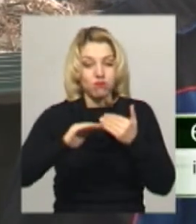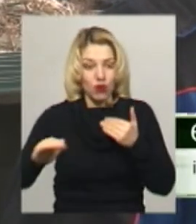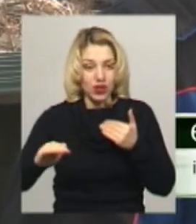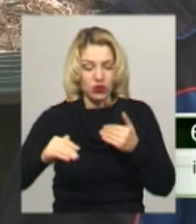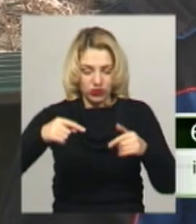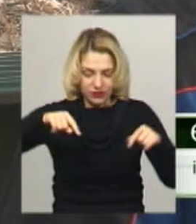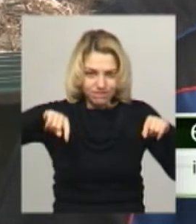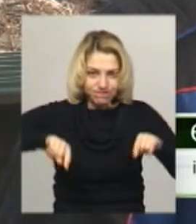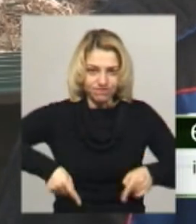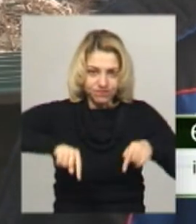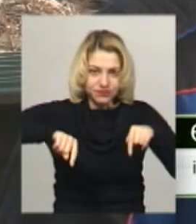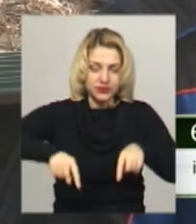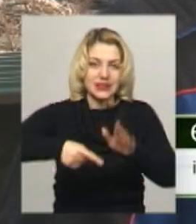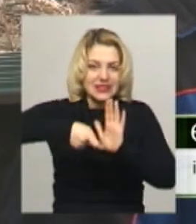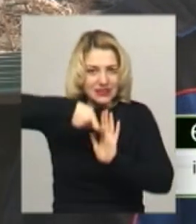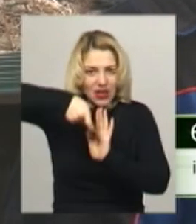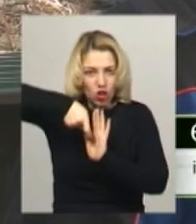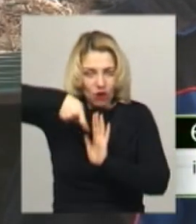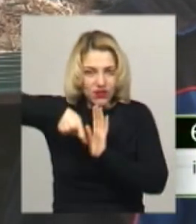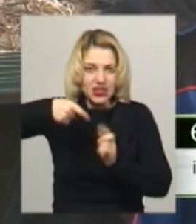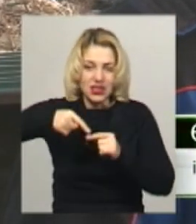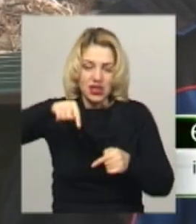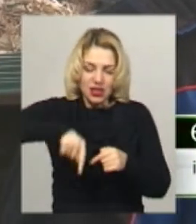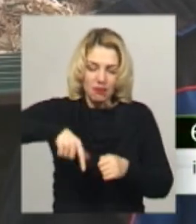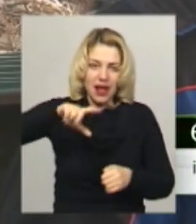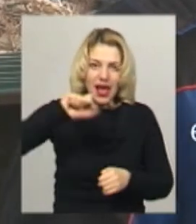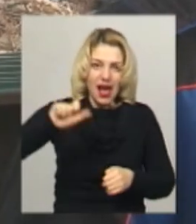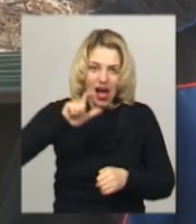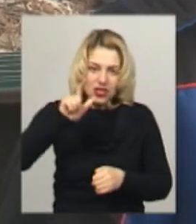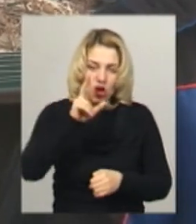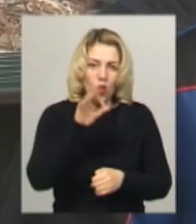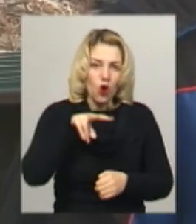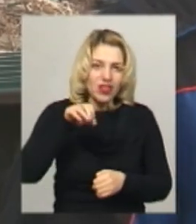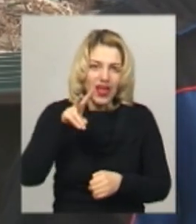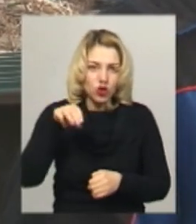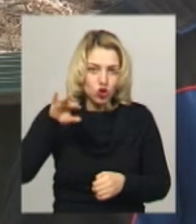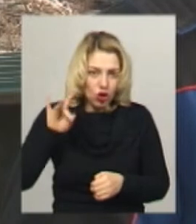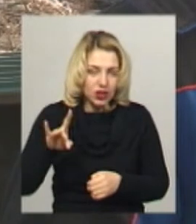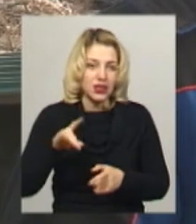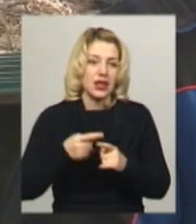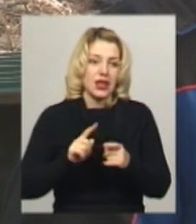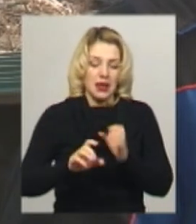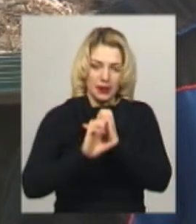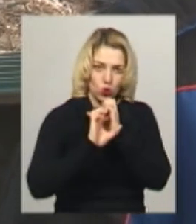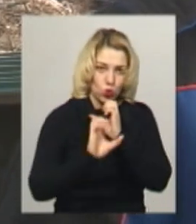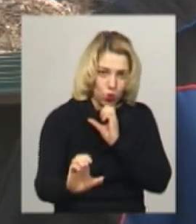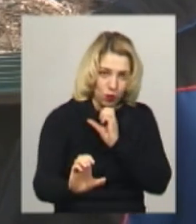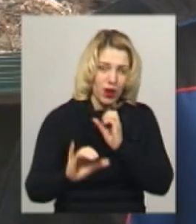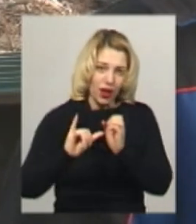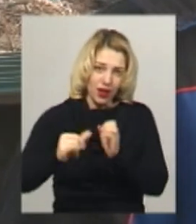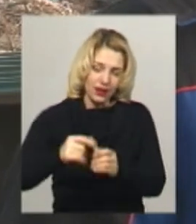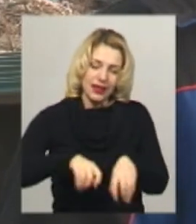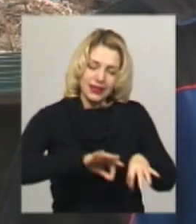свердловини. Ці свердловини сходяться в газовий колектор. З газового колектора вони магістральною трубою транспортують